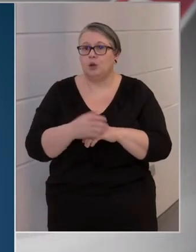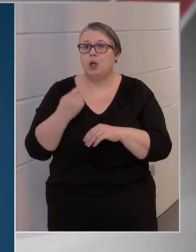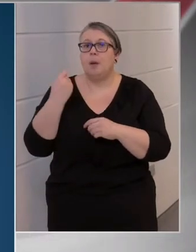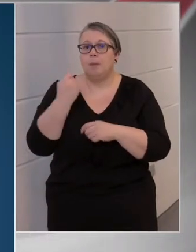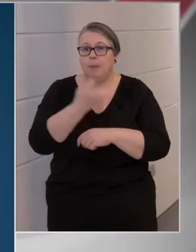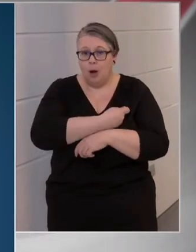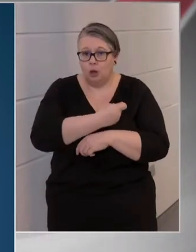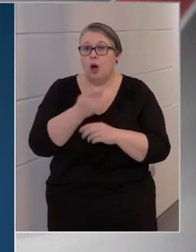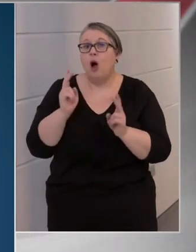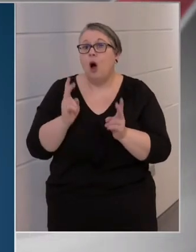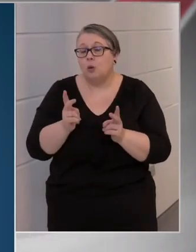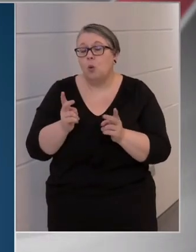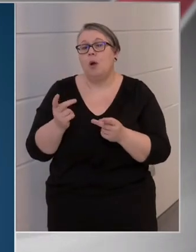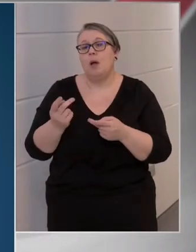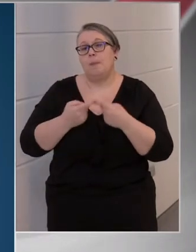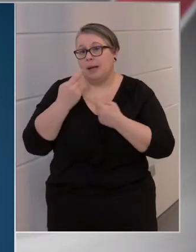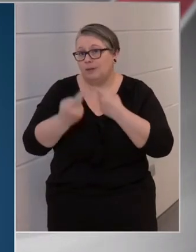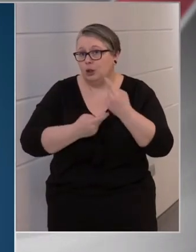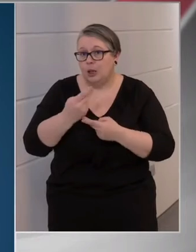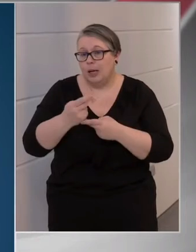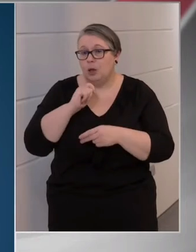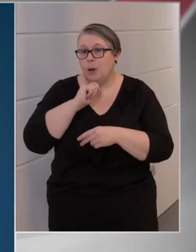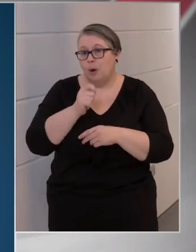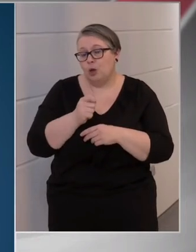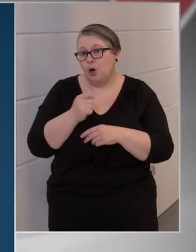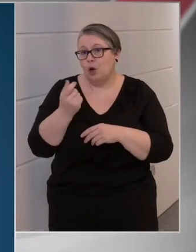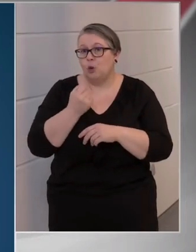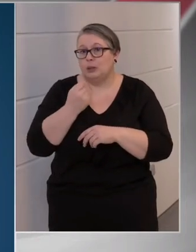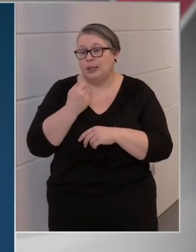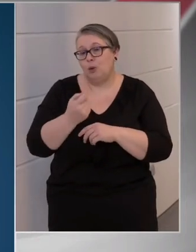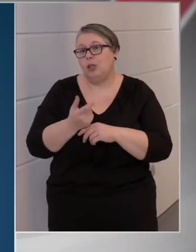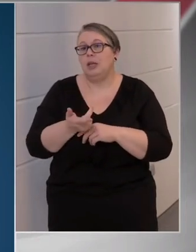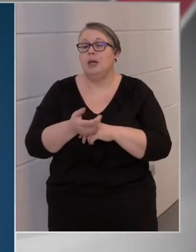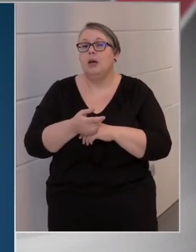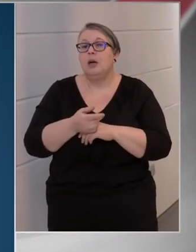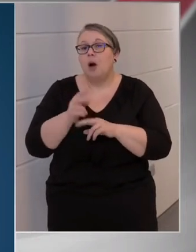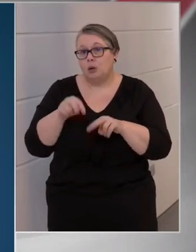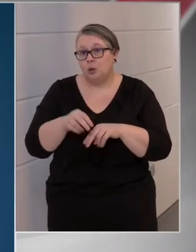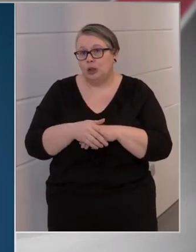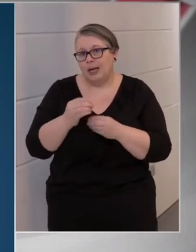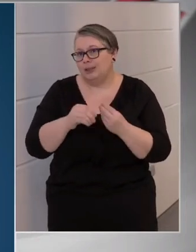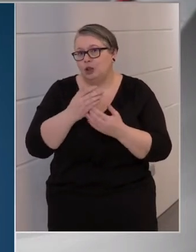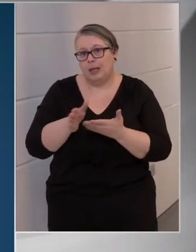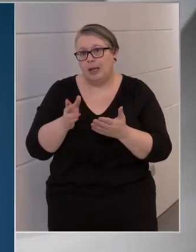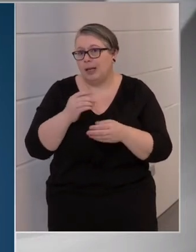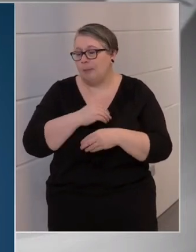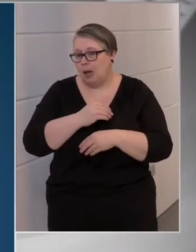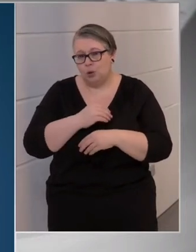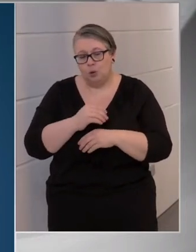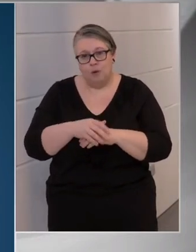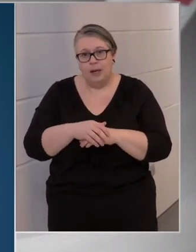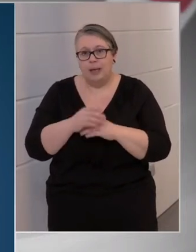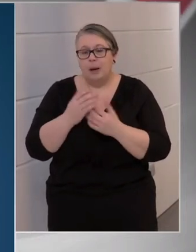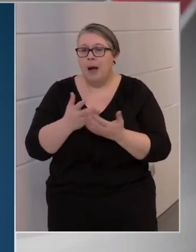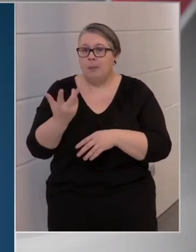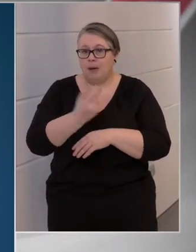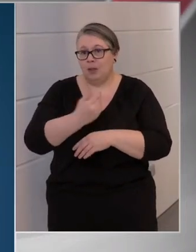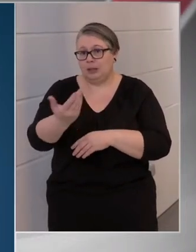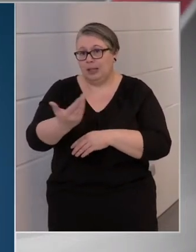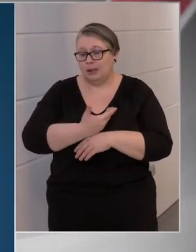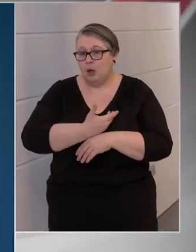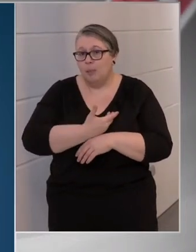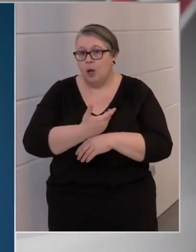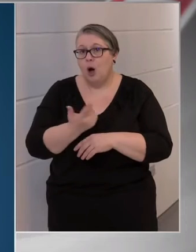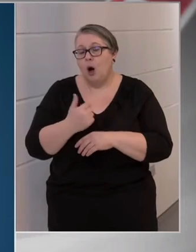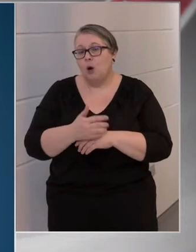beadható, megvizsgálta a magyar gyógyszerügyi hatóság, ezért senkinek nem kell attól tartani, hogyha bármelyik vakcinát kapja,